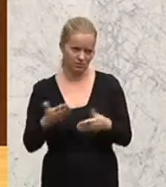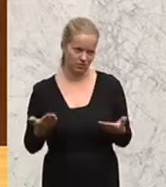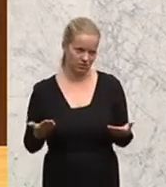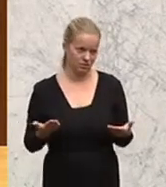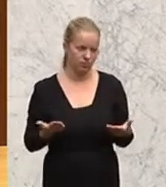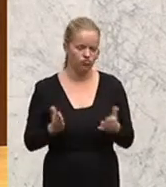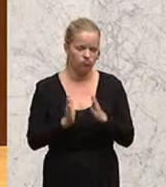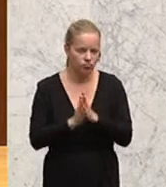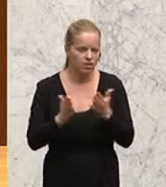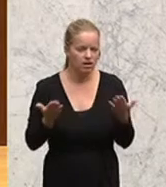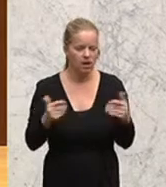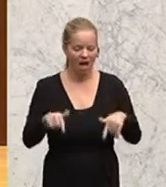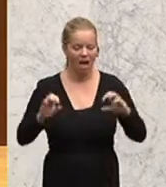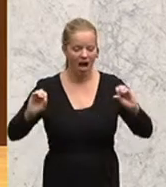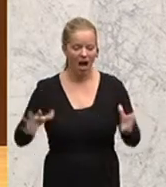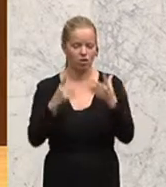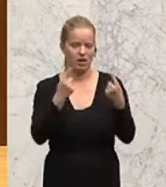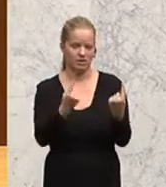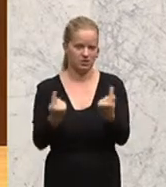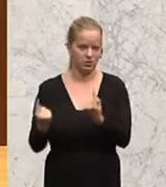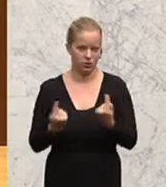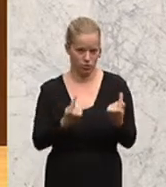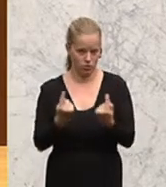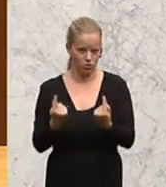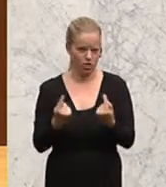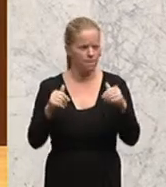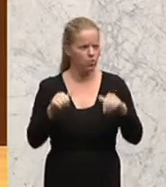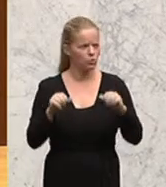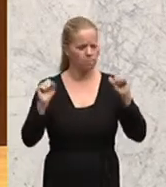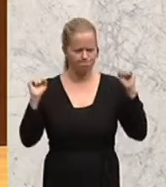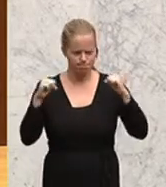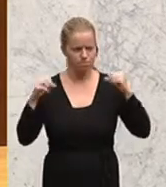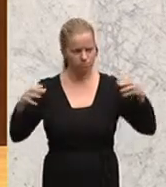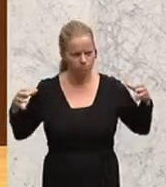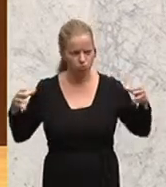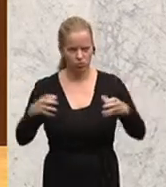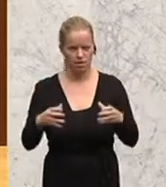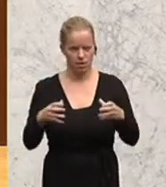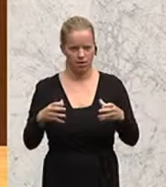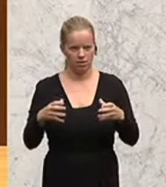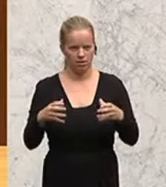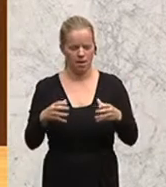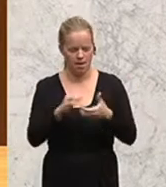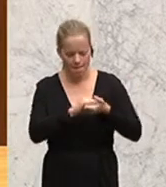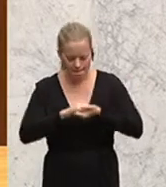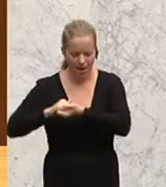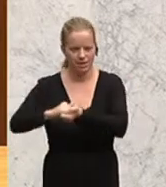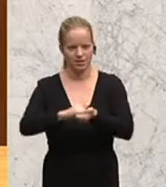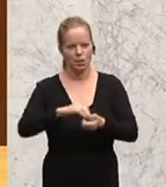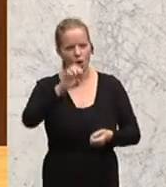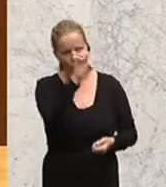die aktuelle Situation entschlossen als Geburtsstunde einer gemeinsamen